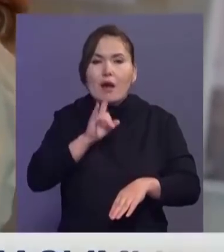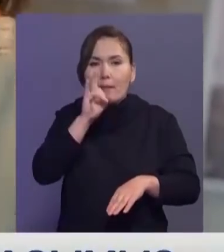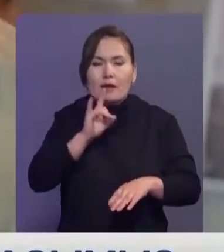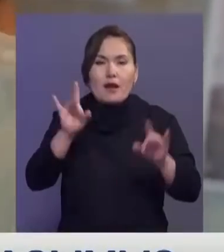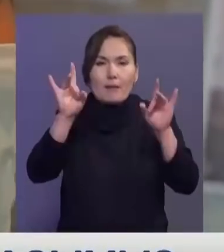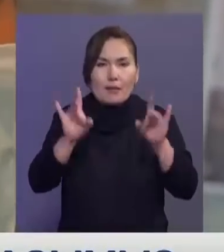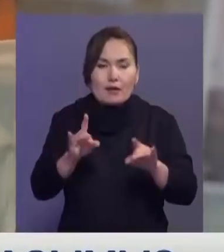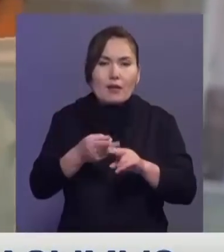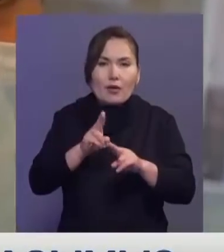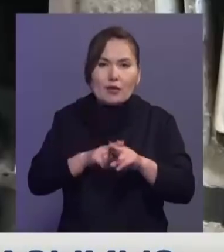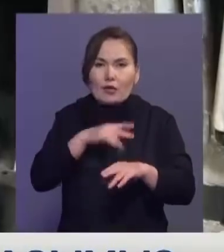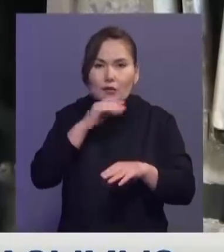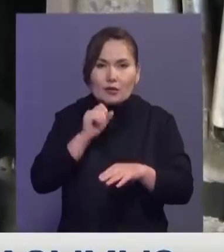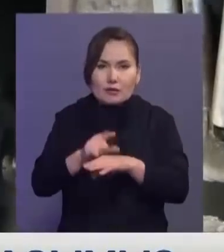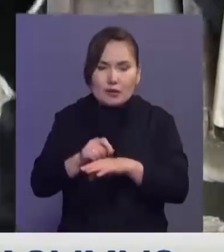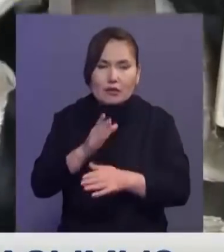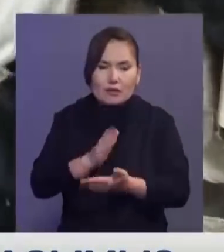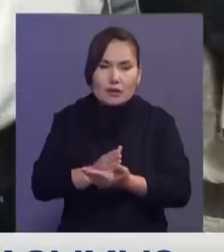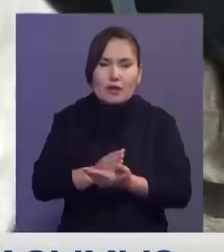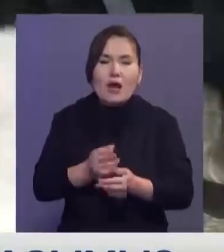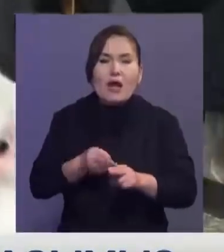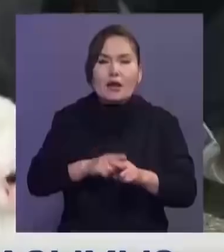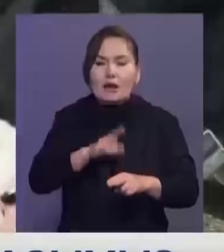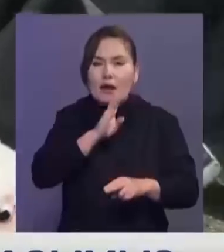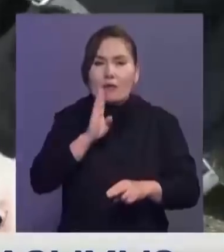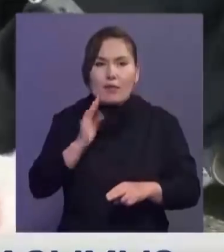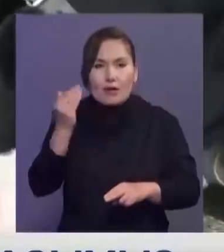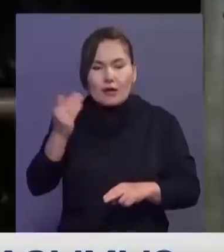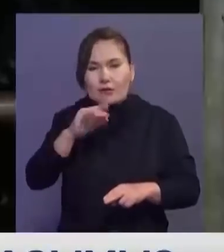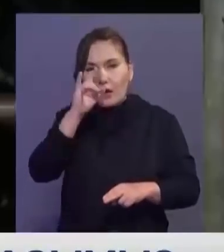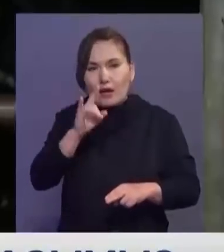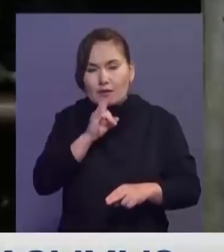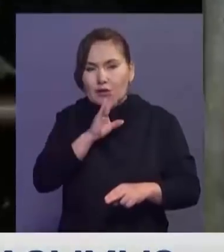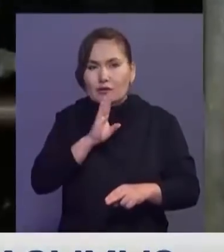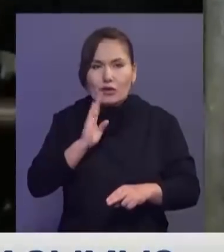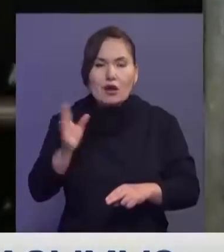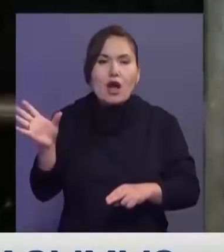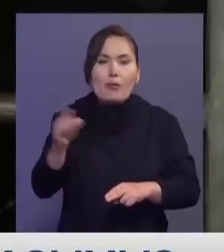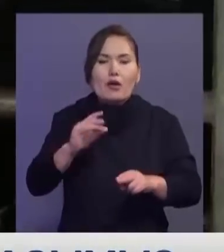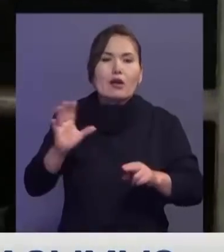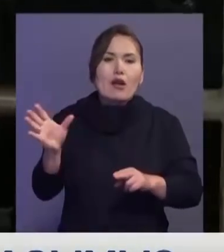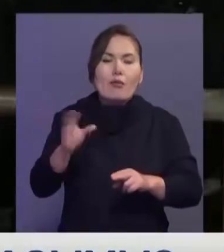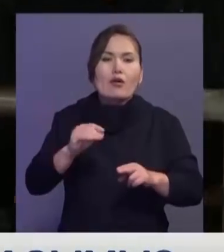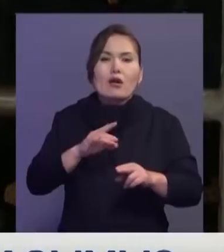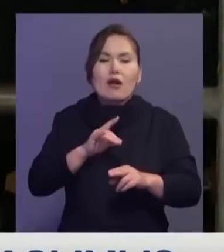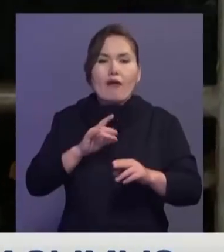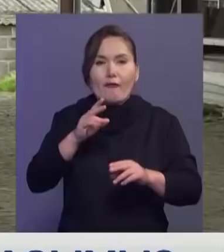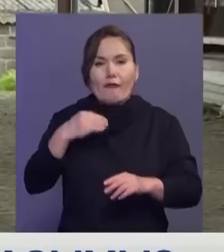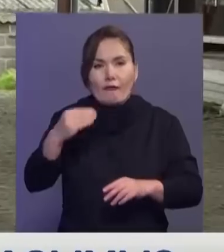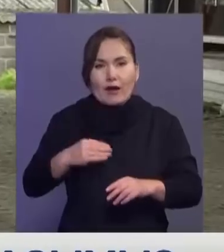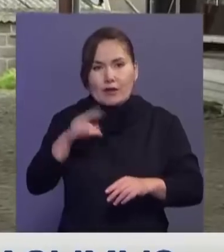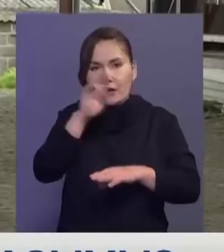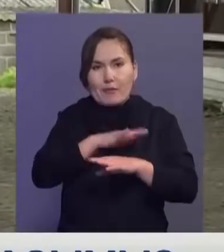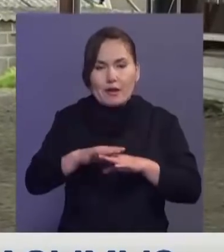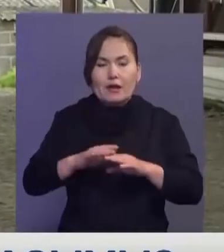мәзіріне қуана қосамыз. Енді ләзәт өндірісіңген етіп, Әрмішікті бүкіл Франция ұмағына сатуды көзді бұтыр.